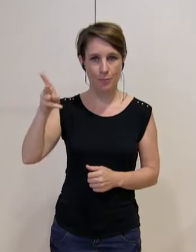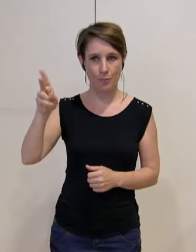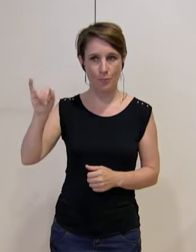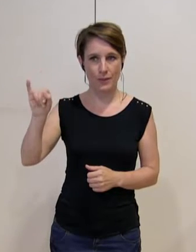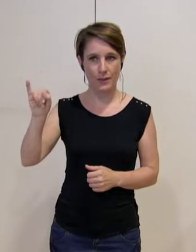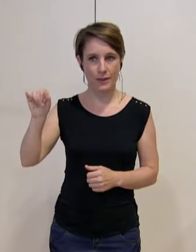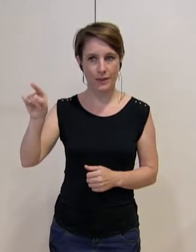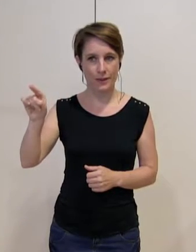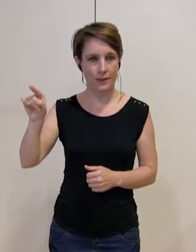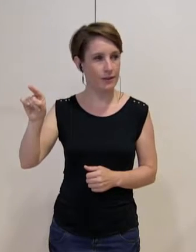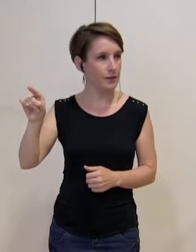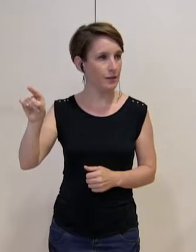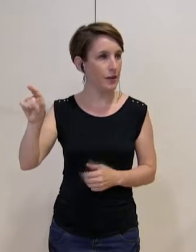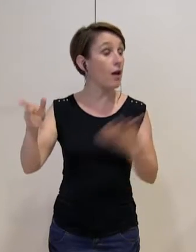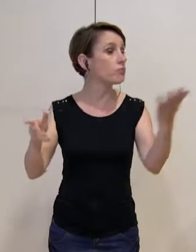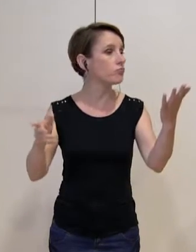Monsieur Safar, je vous donne la parole.